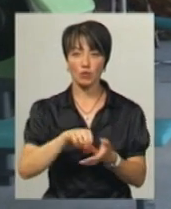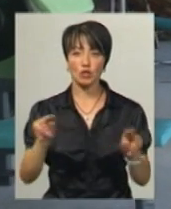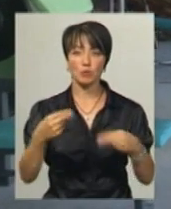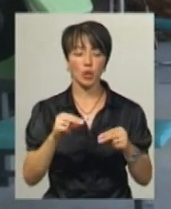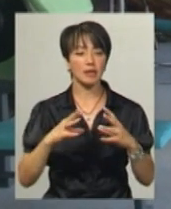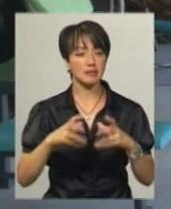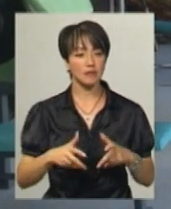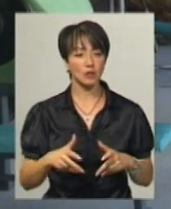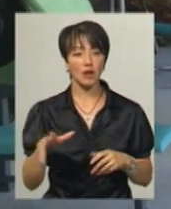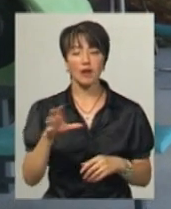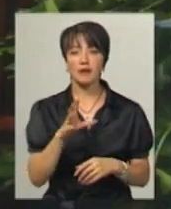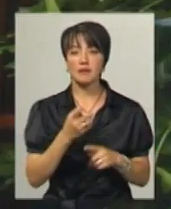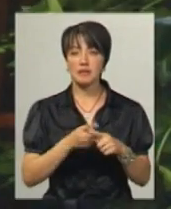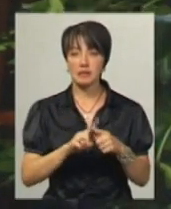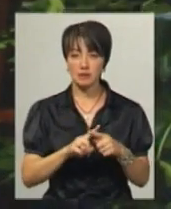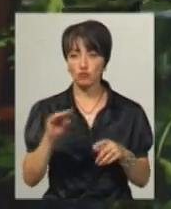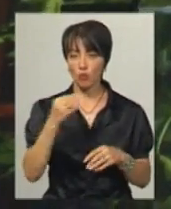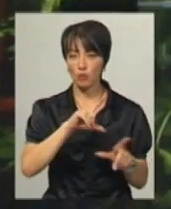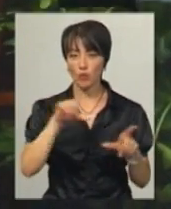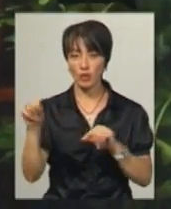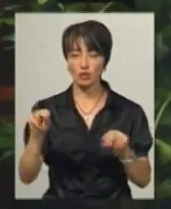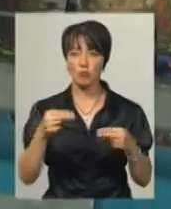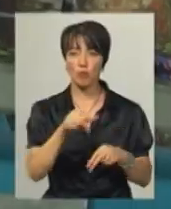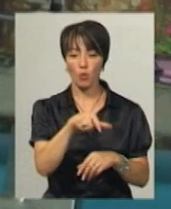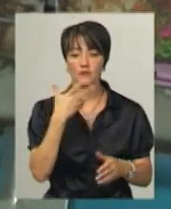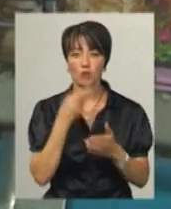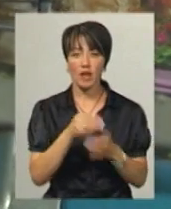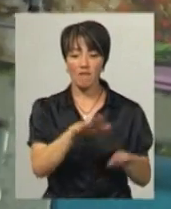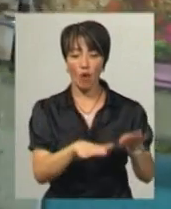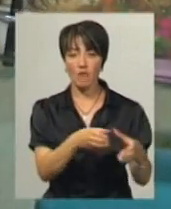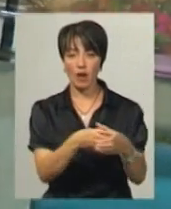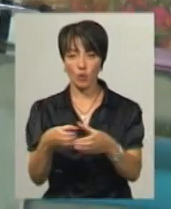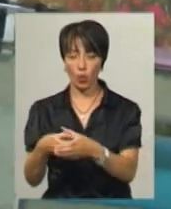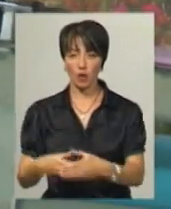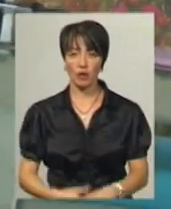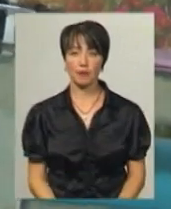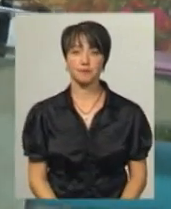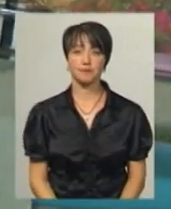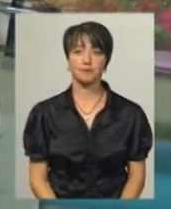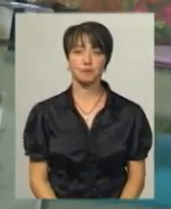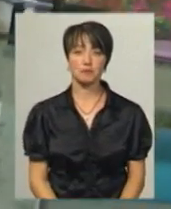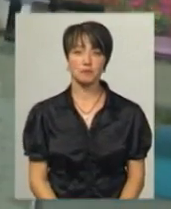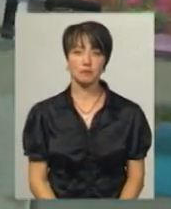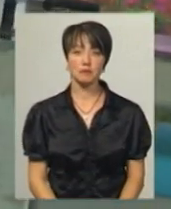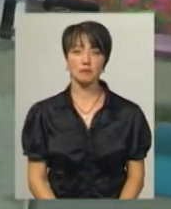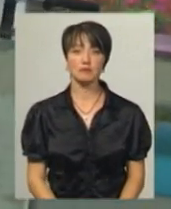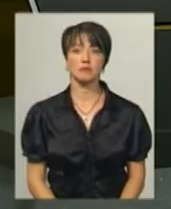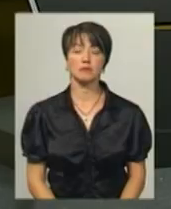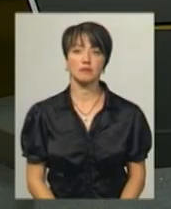чемпіонаті світу. У Сербію на ці змагання в жовтні поїдуть чемпіони в своїх вагових категоріях. Світлана Поробок, Іван Мовчан, Новини.